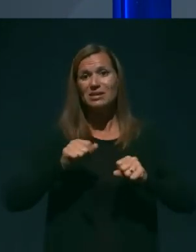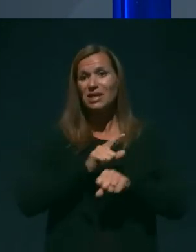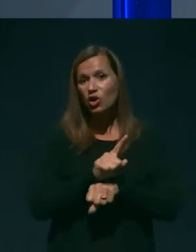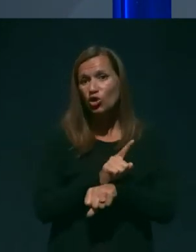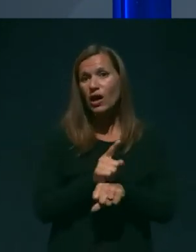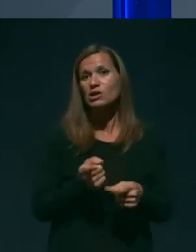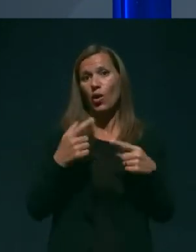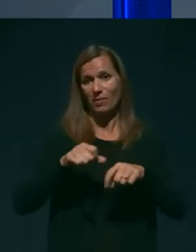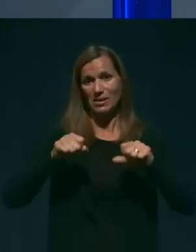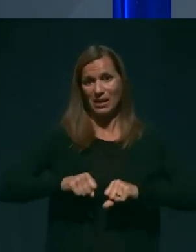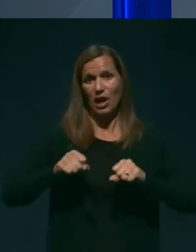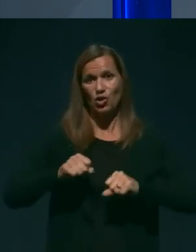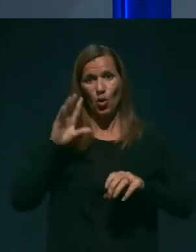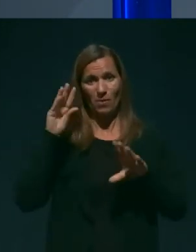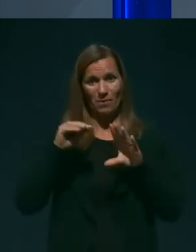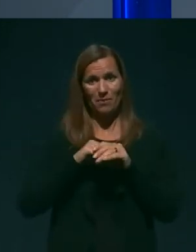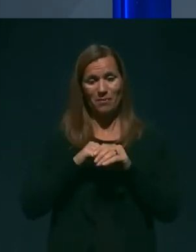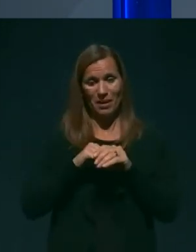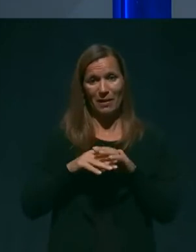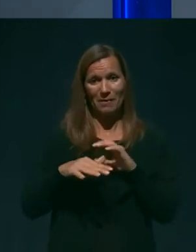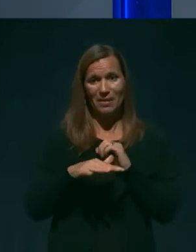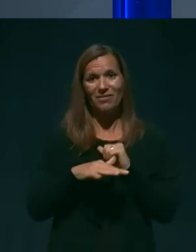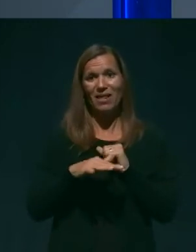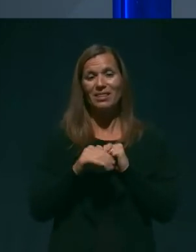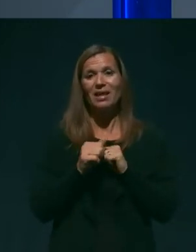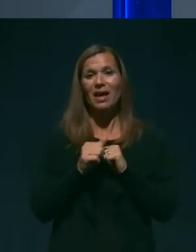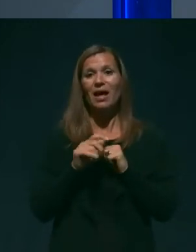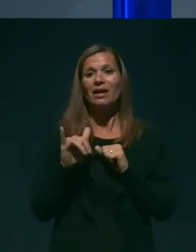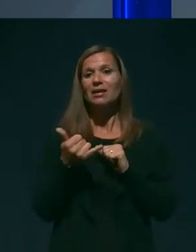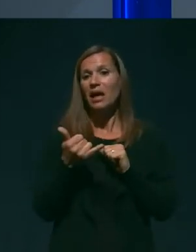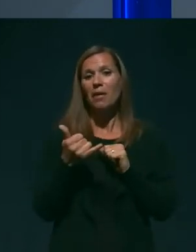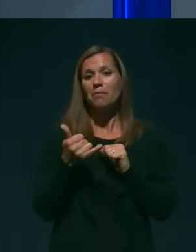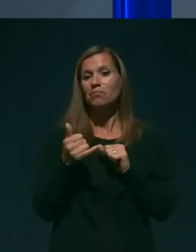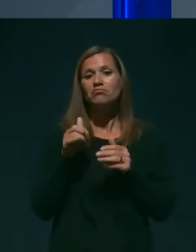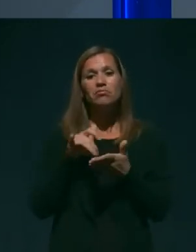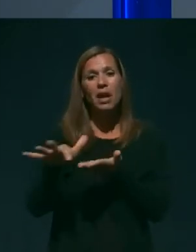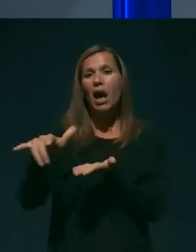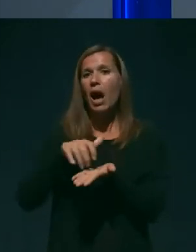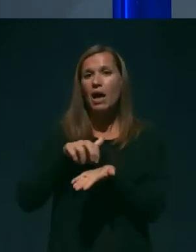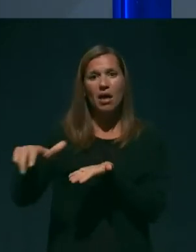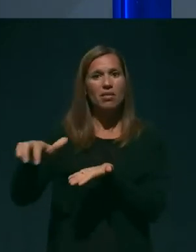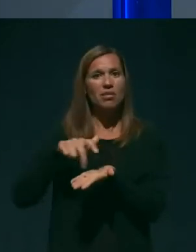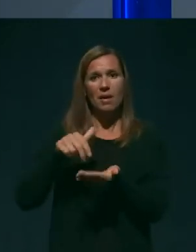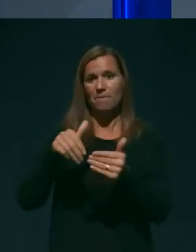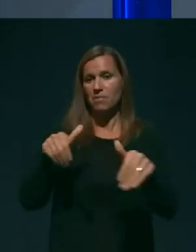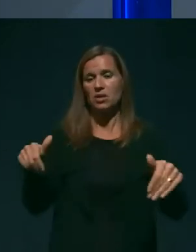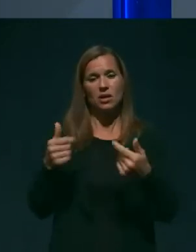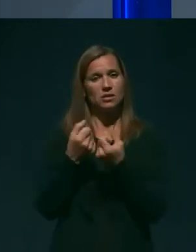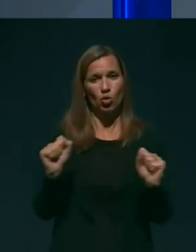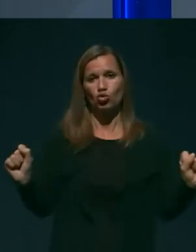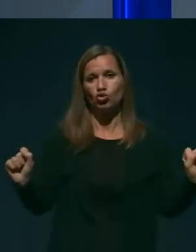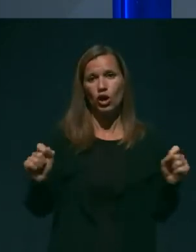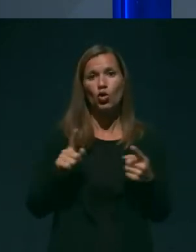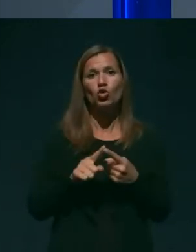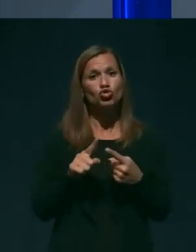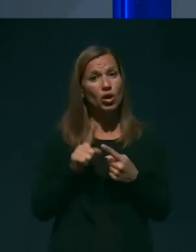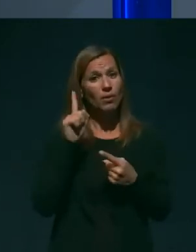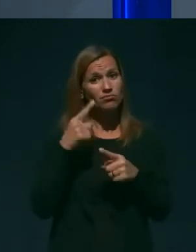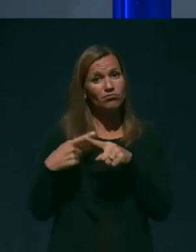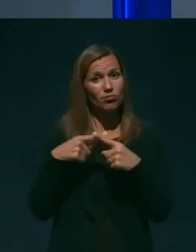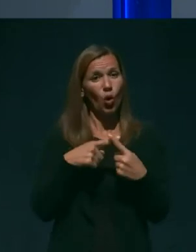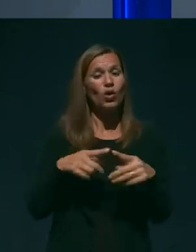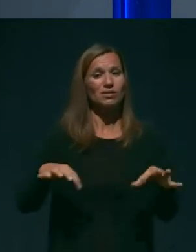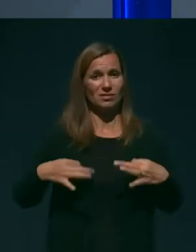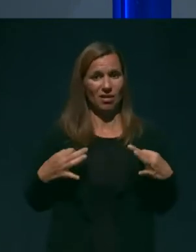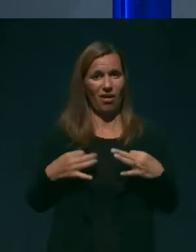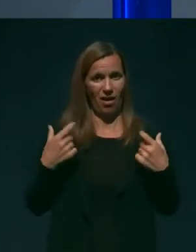je prehajanje meje popolnoma sproščeno, pod pogojem seveda, so zdravi. Če se obolani,